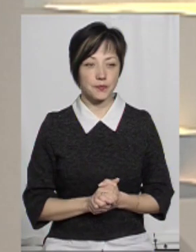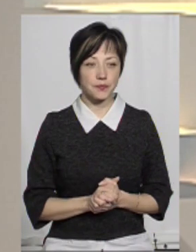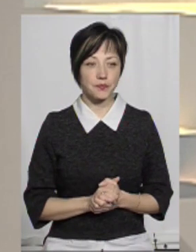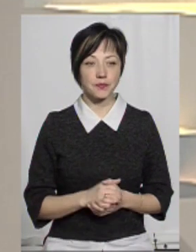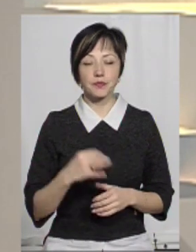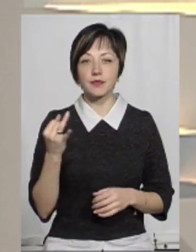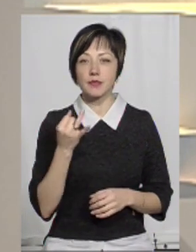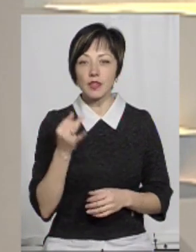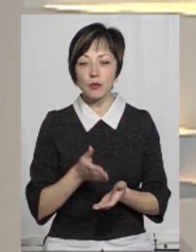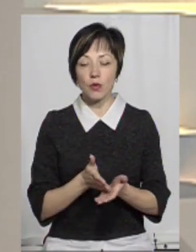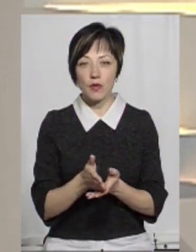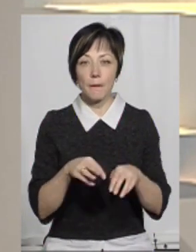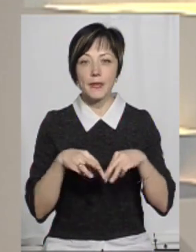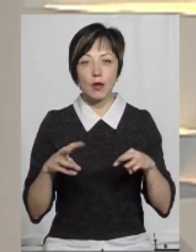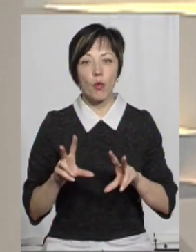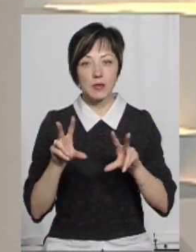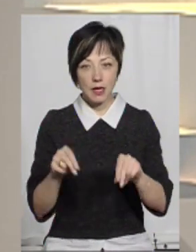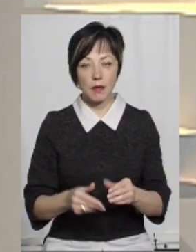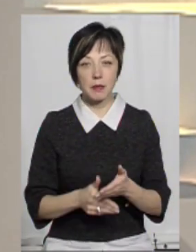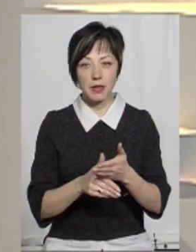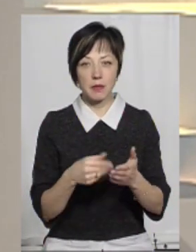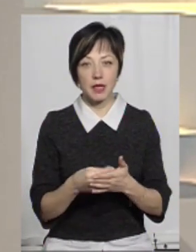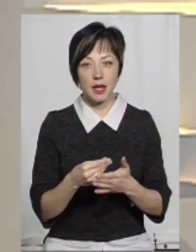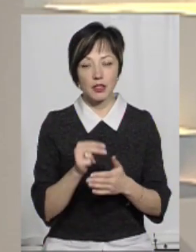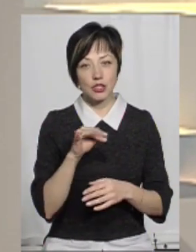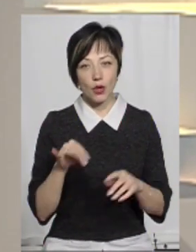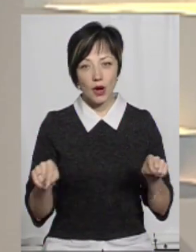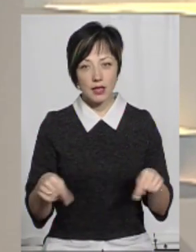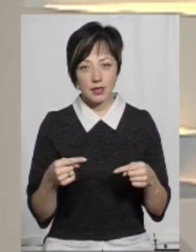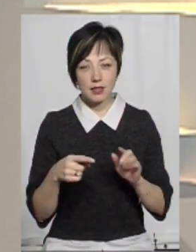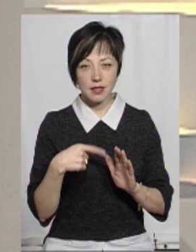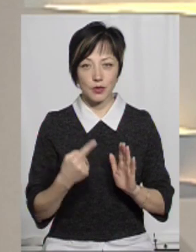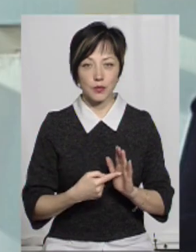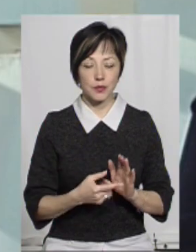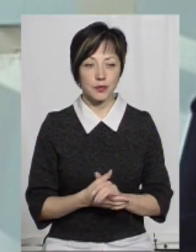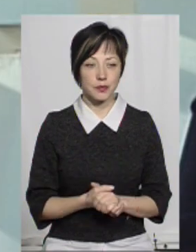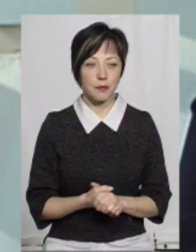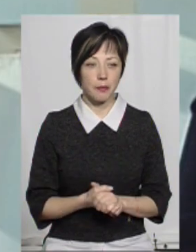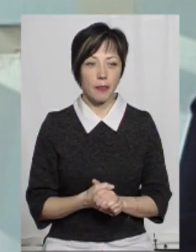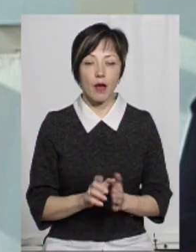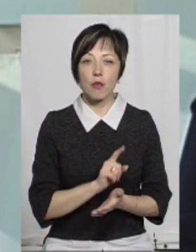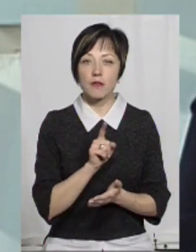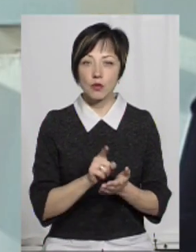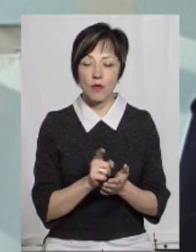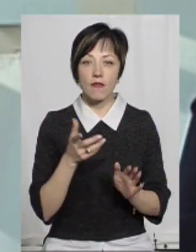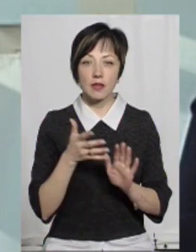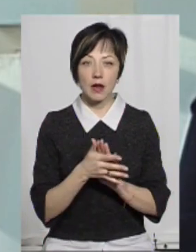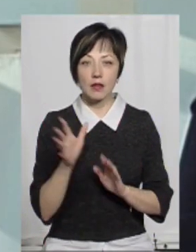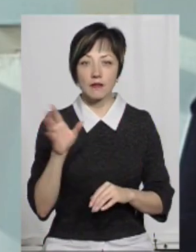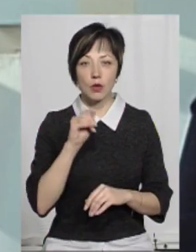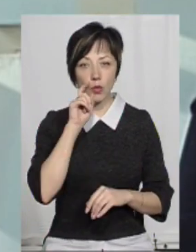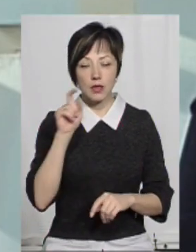цікаво, чи профільне міністерство обіцяло підтримати матеріально, чи тільки організаційно? Ну, обов'язково. Витрати на